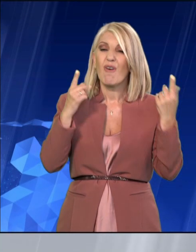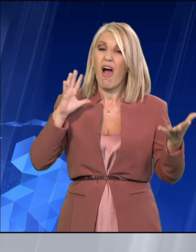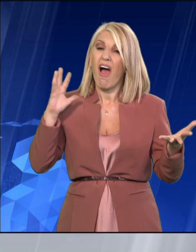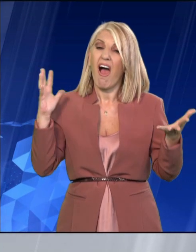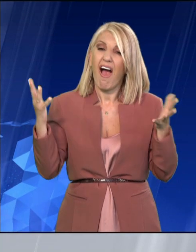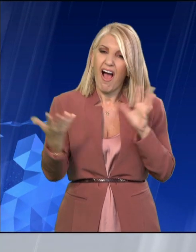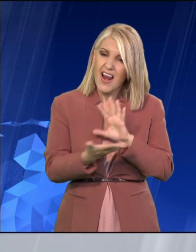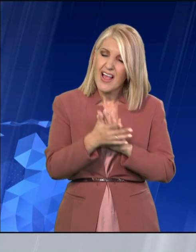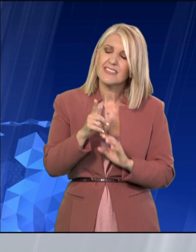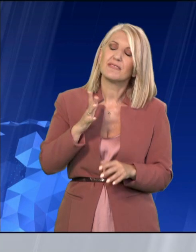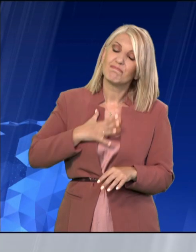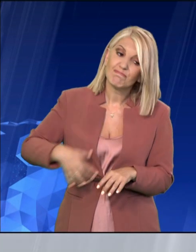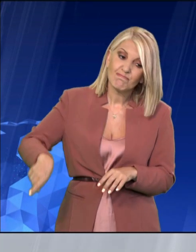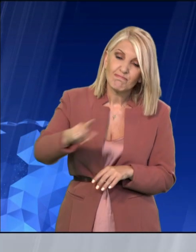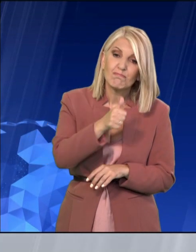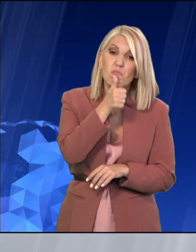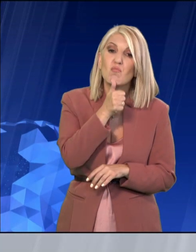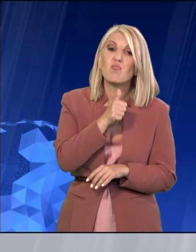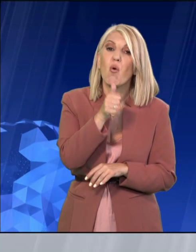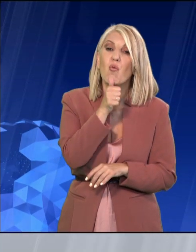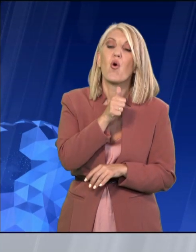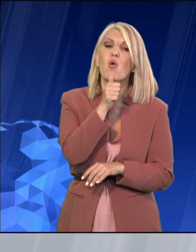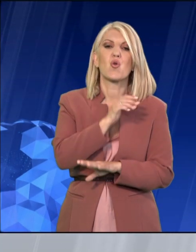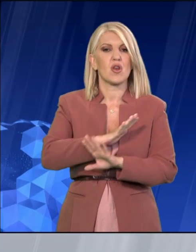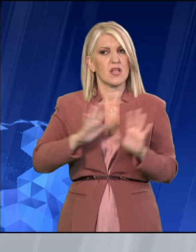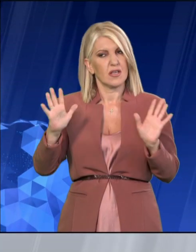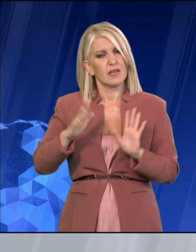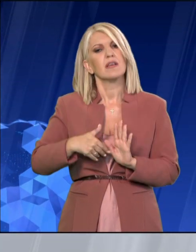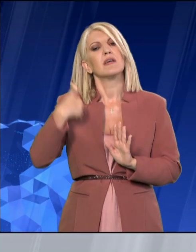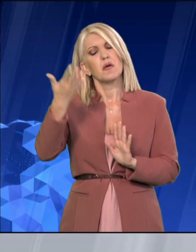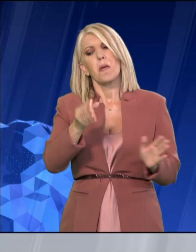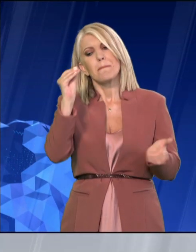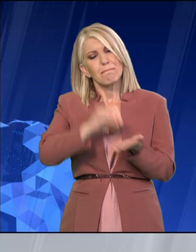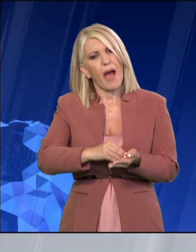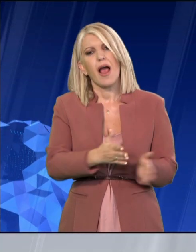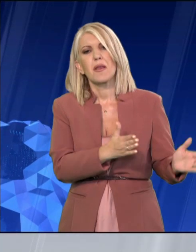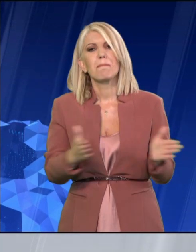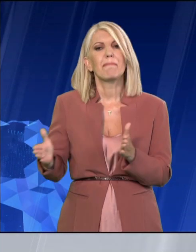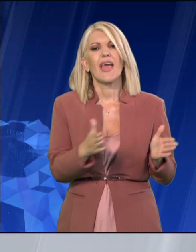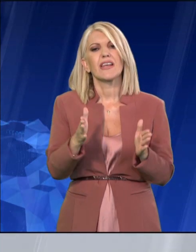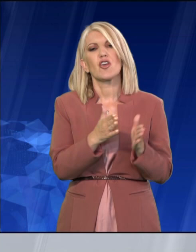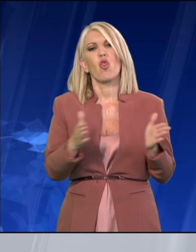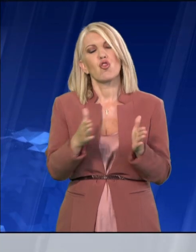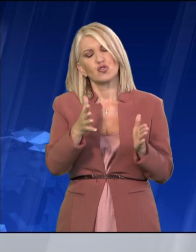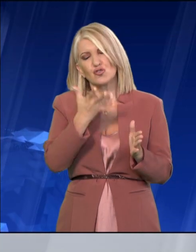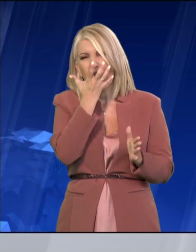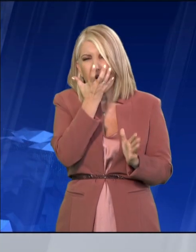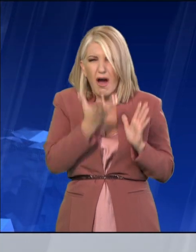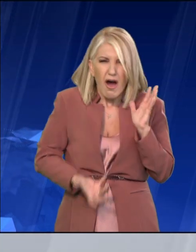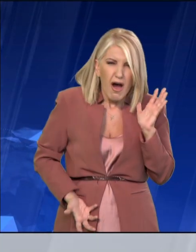ότι θα περιμένουμε και άλλες τέτοιες περιόδους καύσωνα. Θέλει προσοχή γιατί το